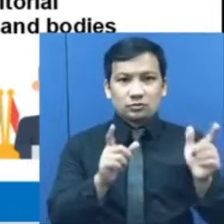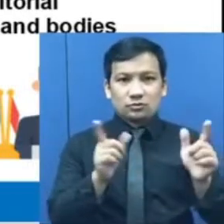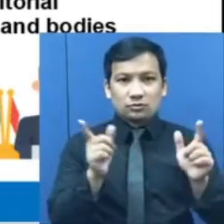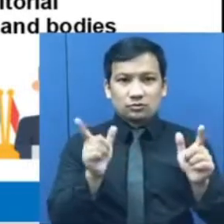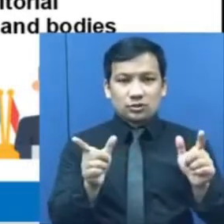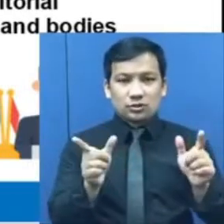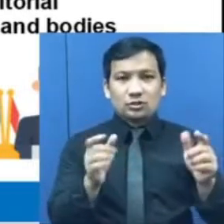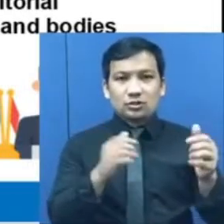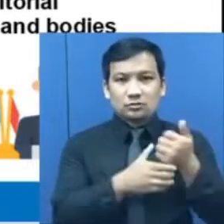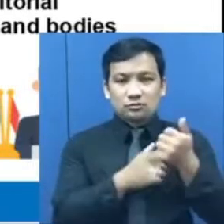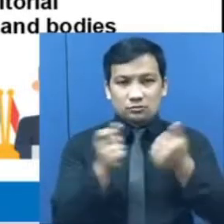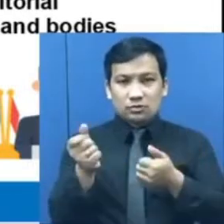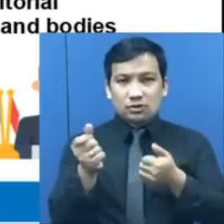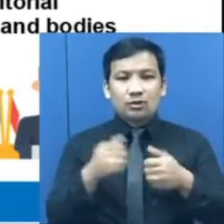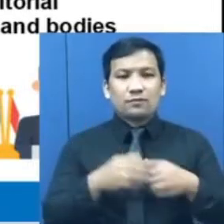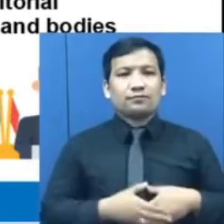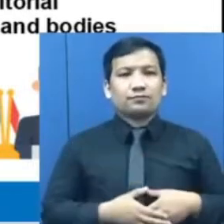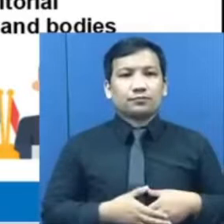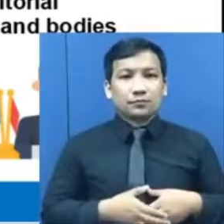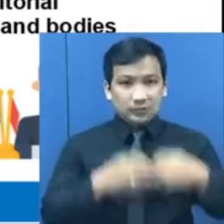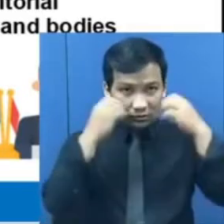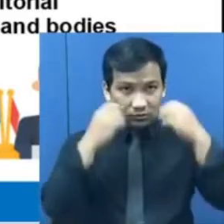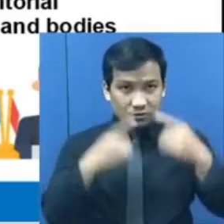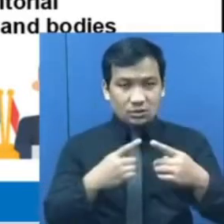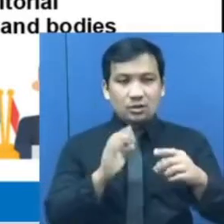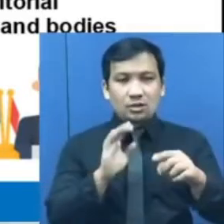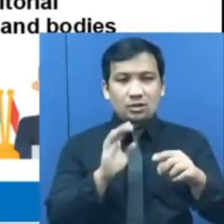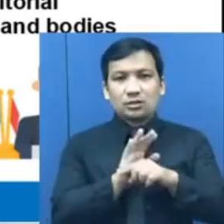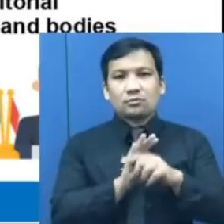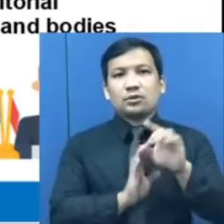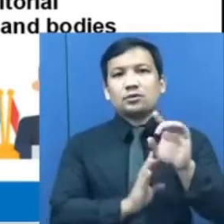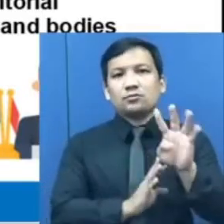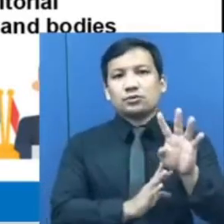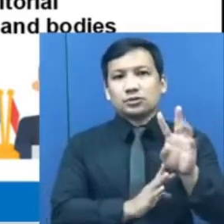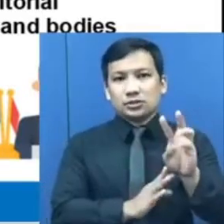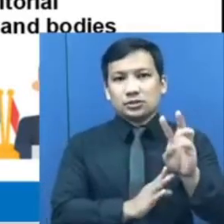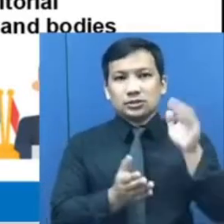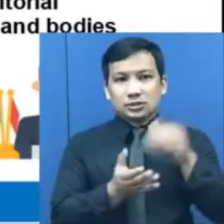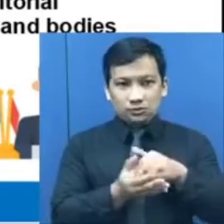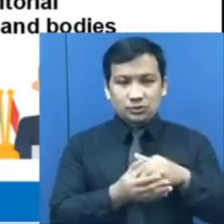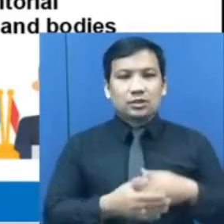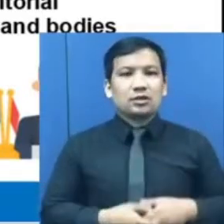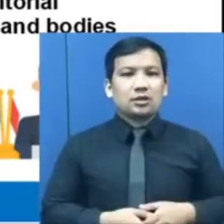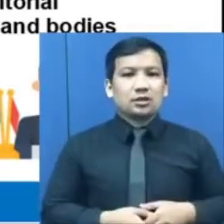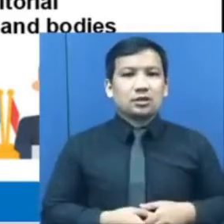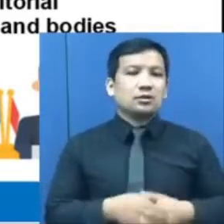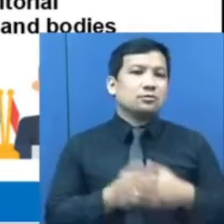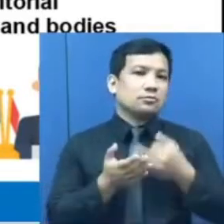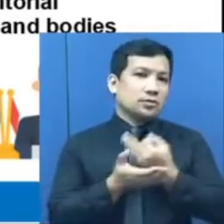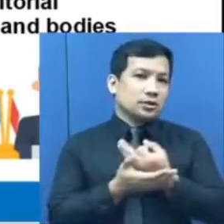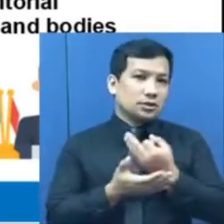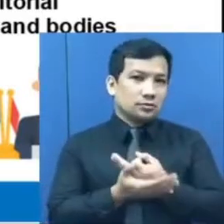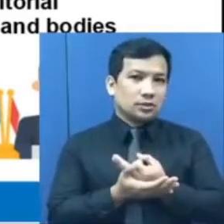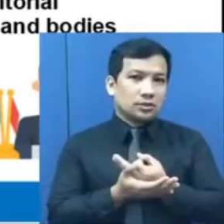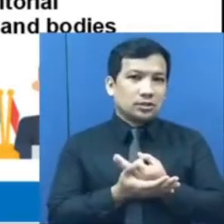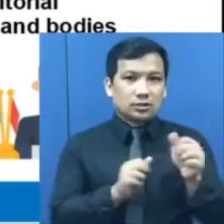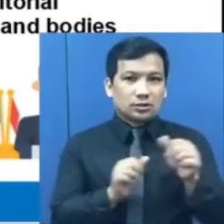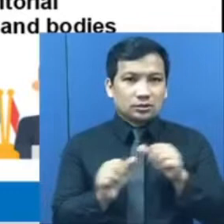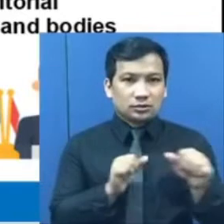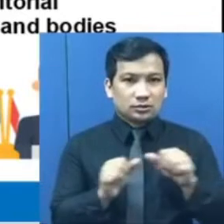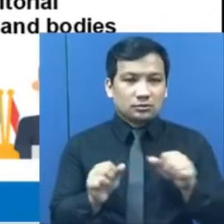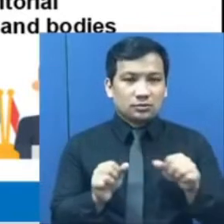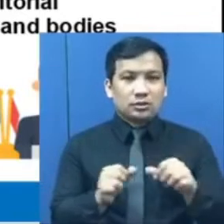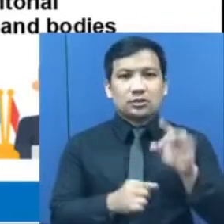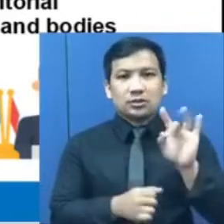mga sumusunod. Education, negative 46,000. Financial and Insurance Activities, minus